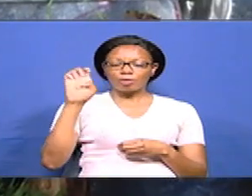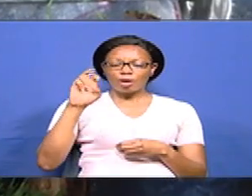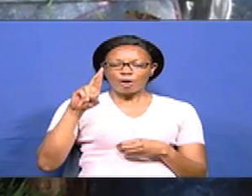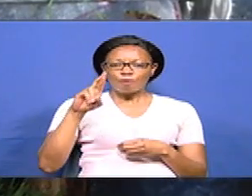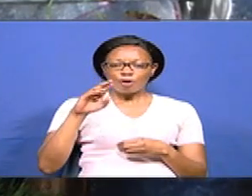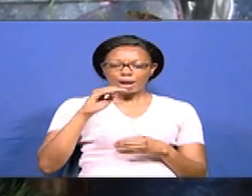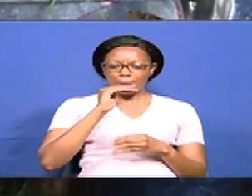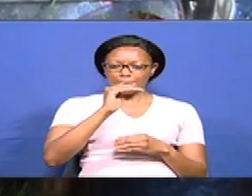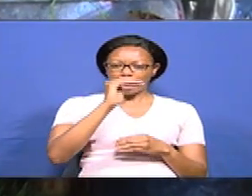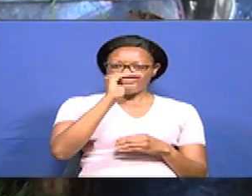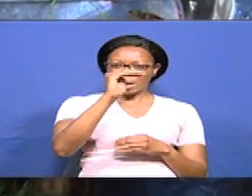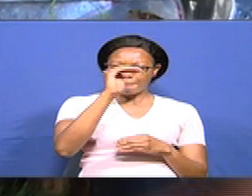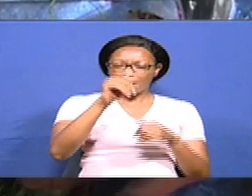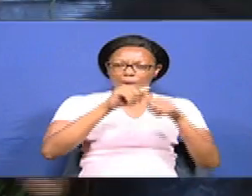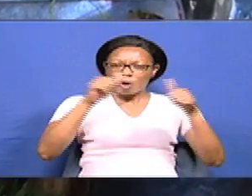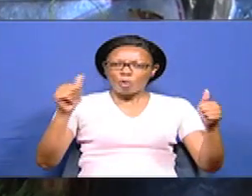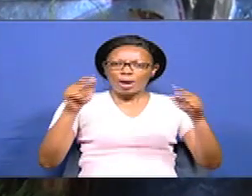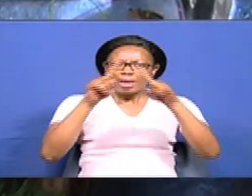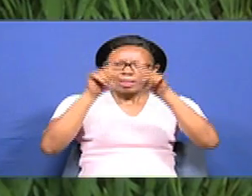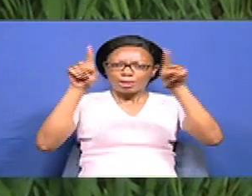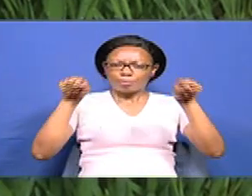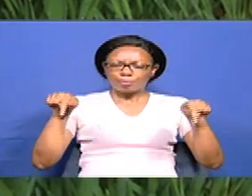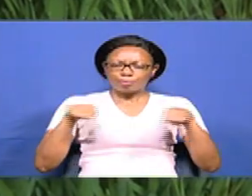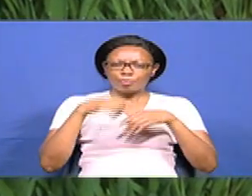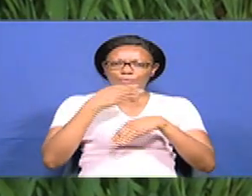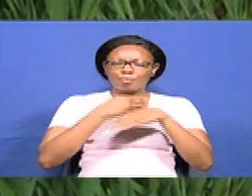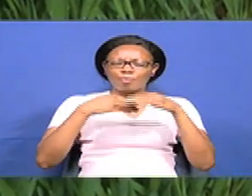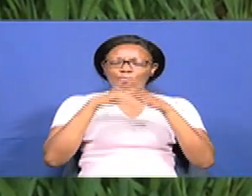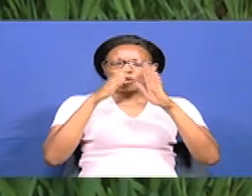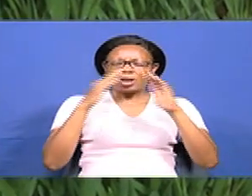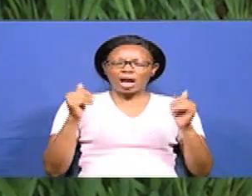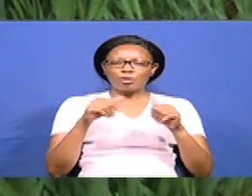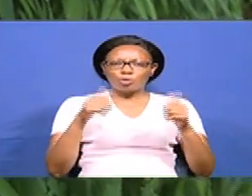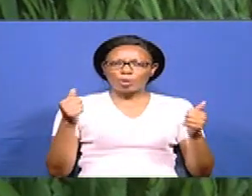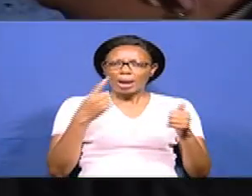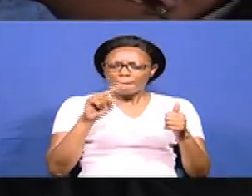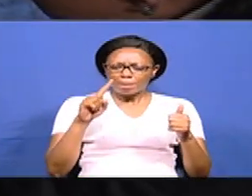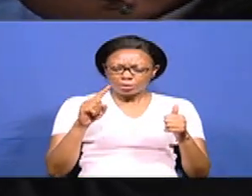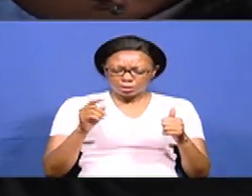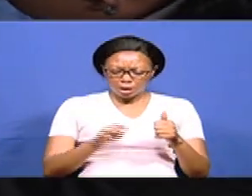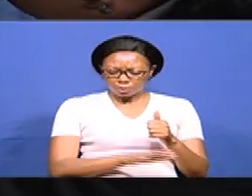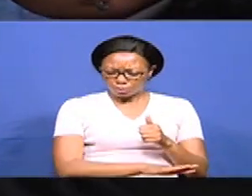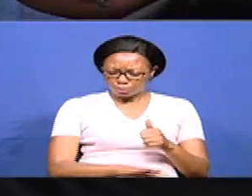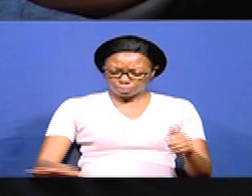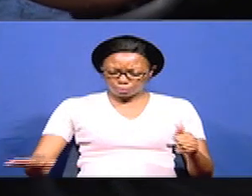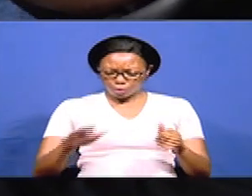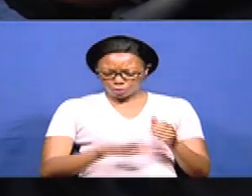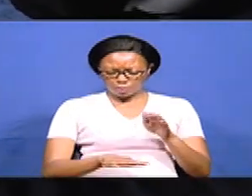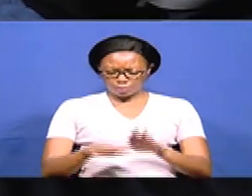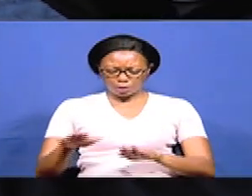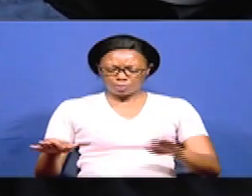chumba tenyewe ni kisafi na chakuingiza muangaza wakutosha. Lakini mbona wasizipange chini ya sakafu?